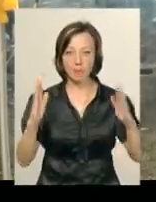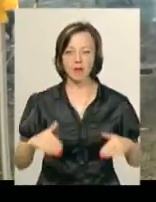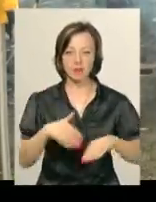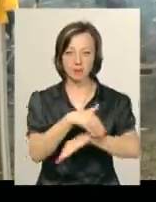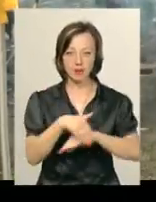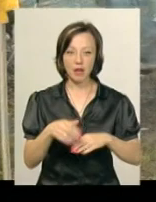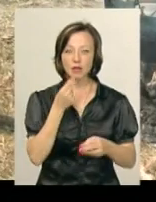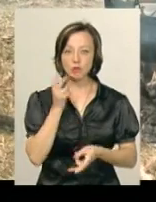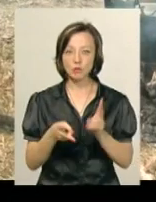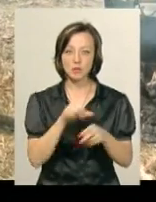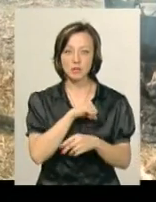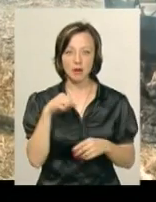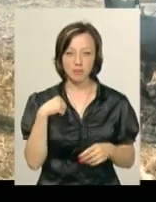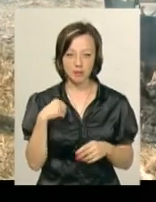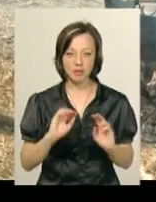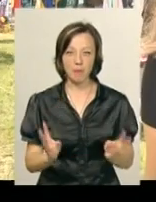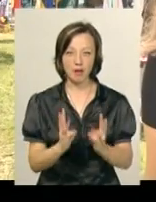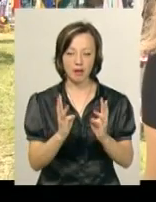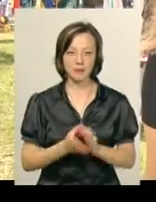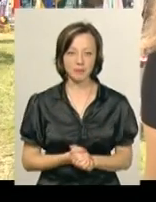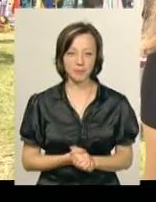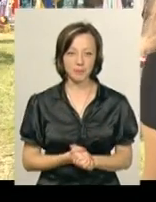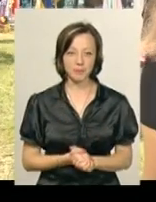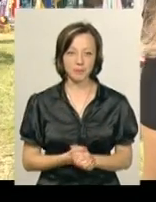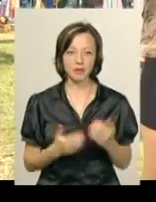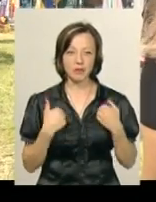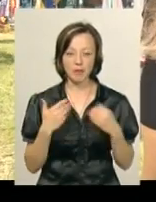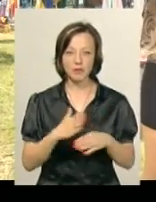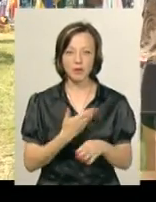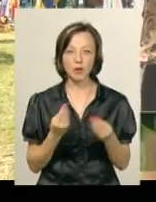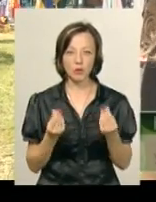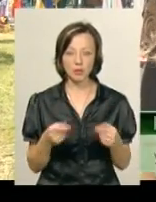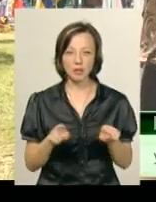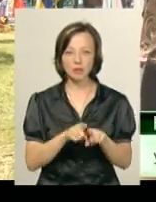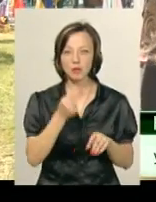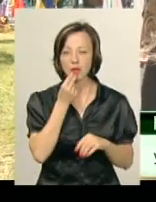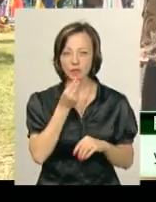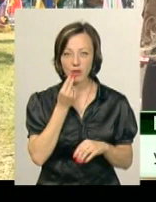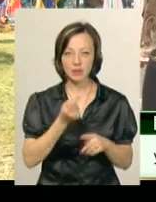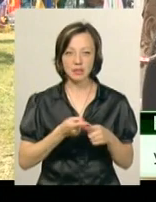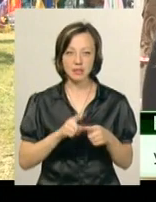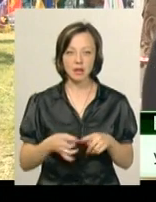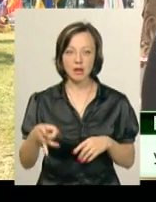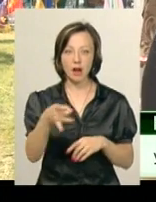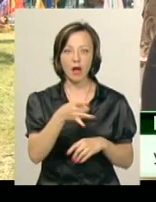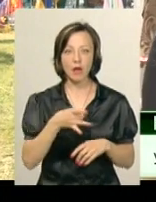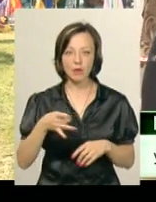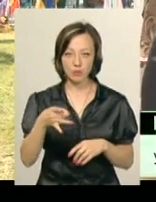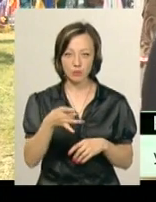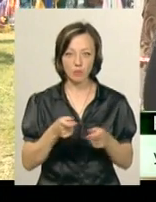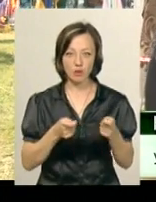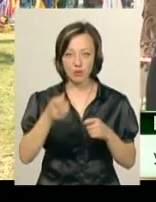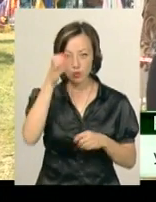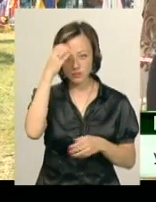неба, їжу готують самотужки набагатті. Нам виділили гроші також на харчування, це районо. Ми